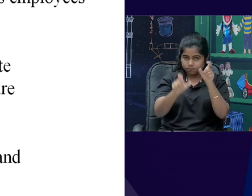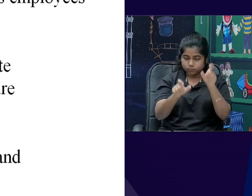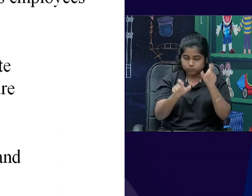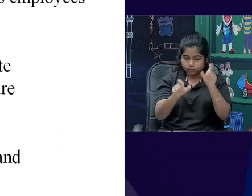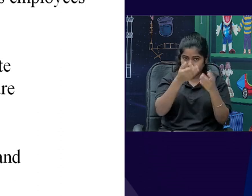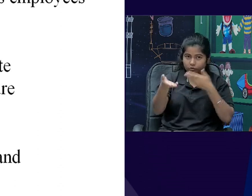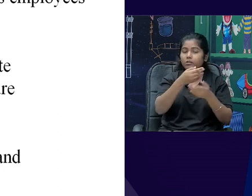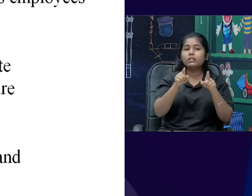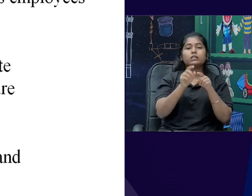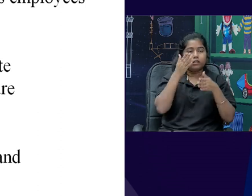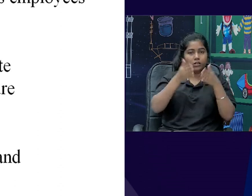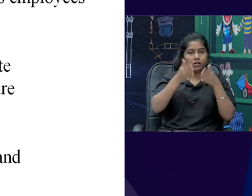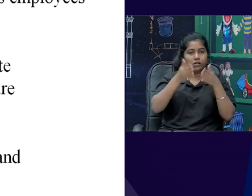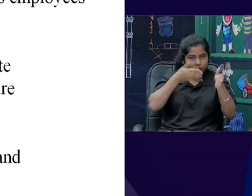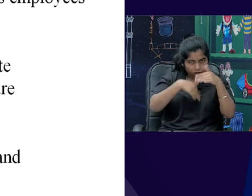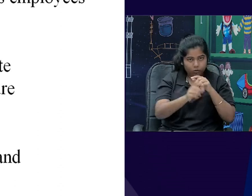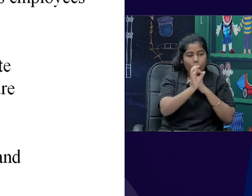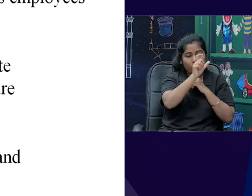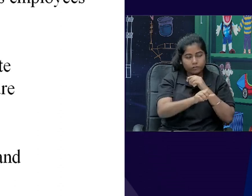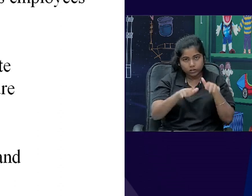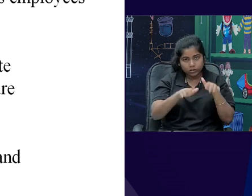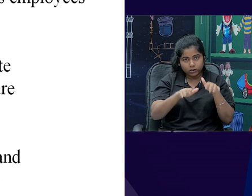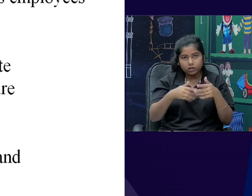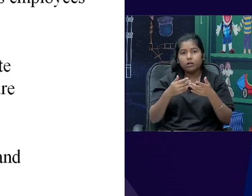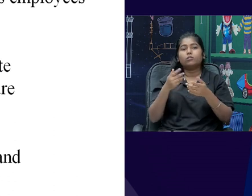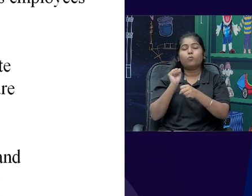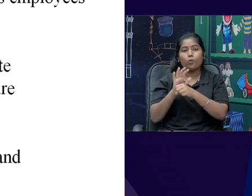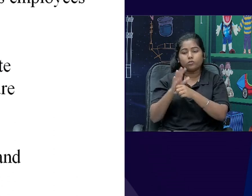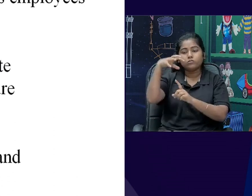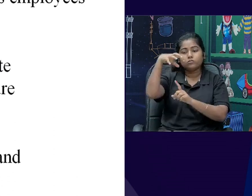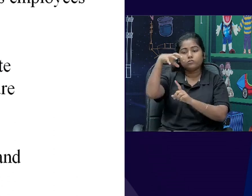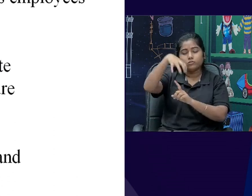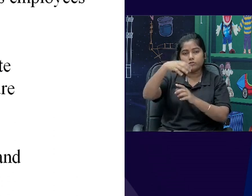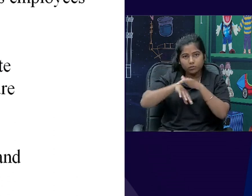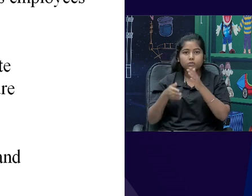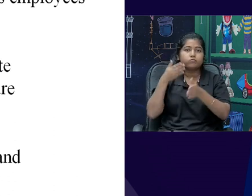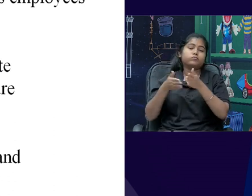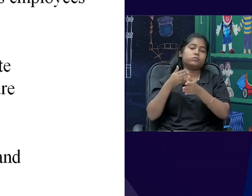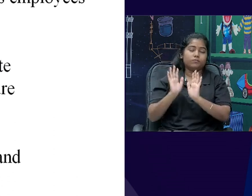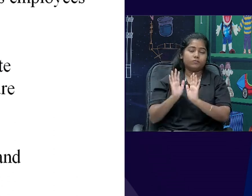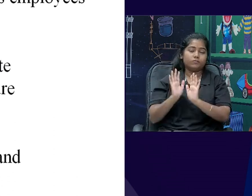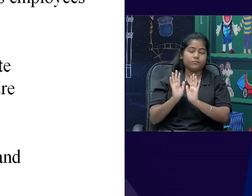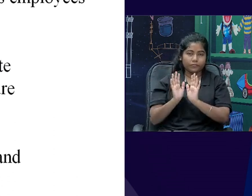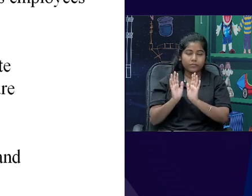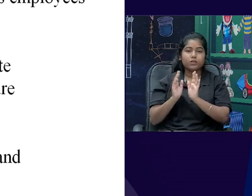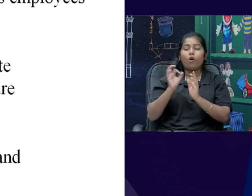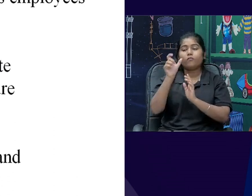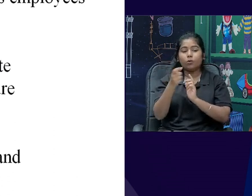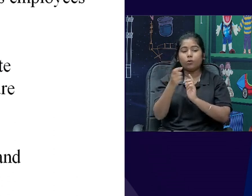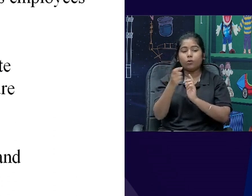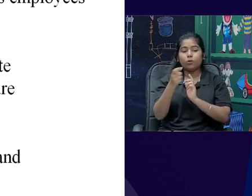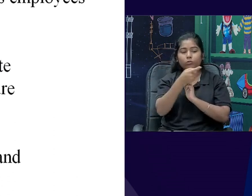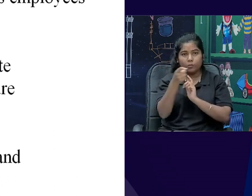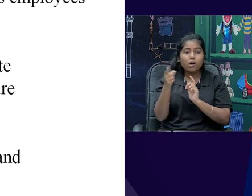department में officers है, बाकी employees है, सब उनके employees को government employees माना जाता है, वो